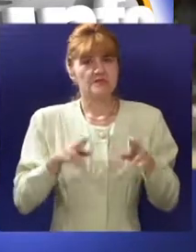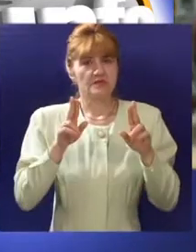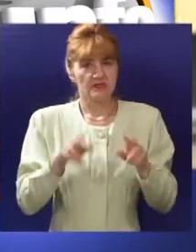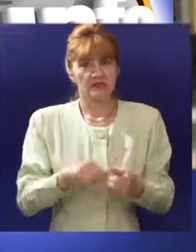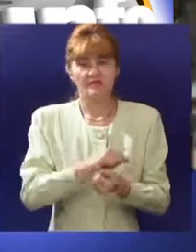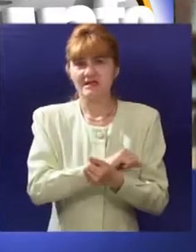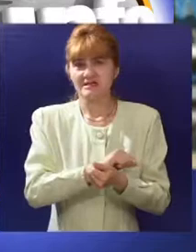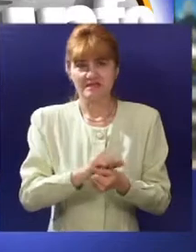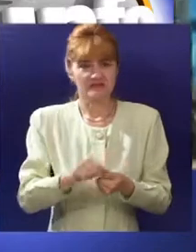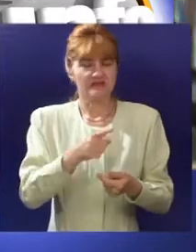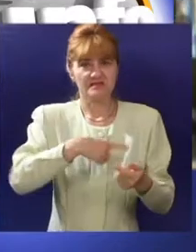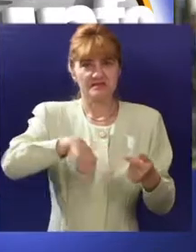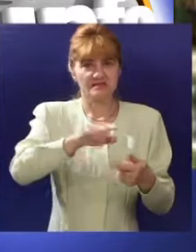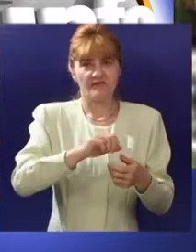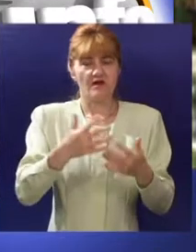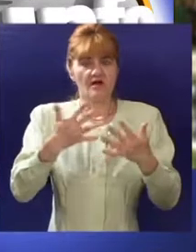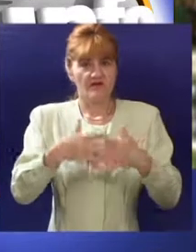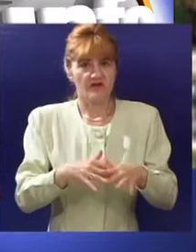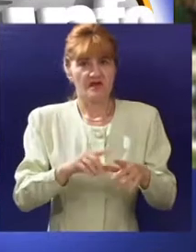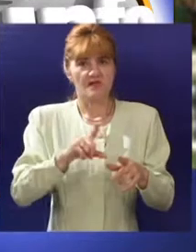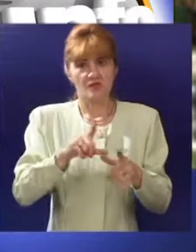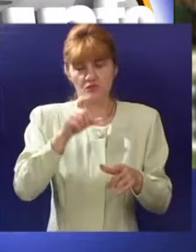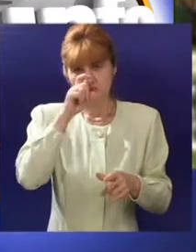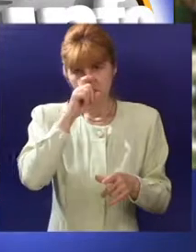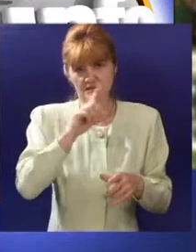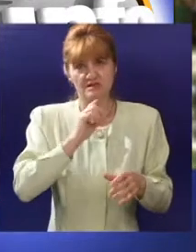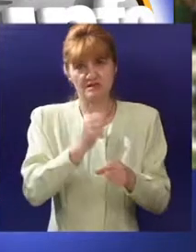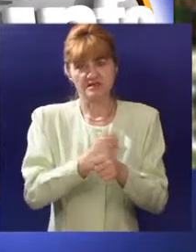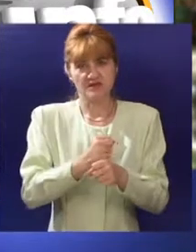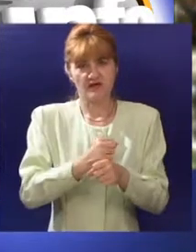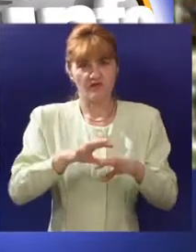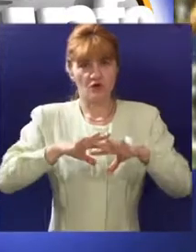trećina svega što se proizvede i kroz usluge razmeni u sivoj zoni.